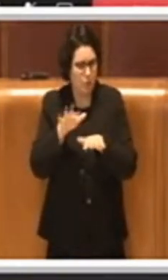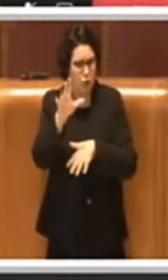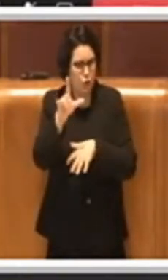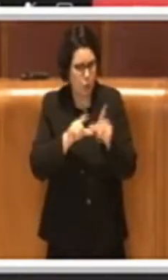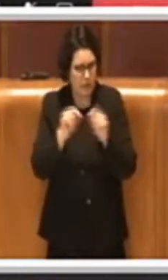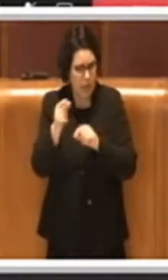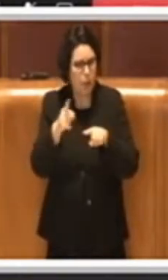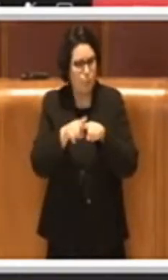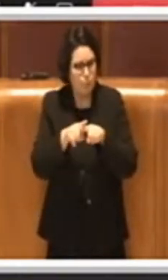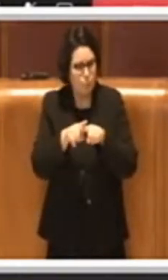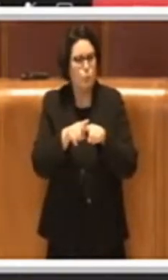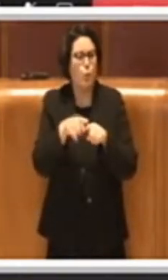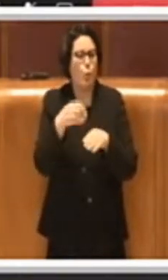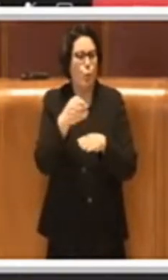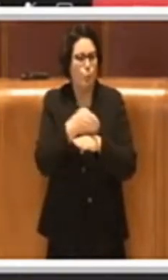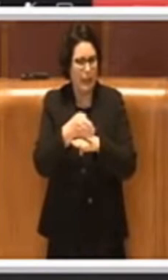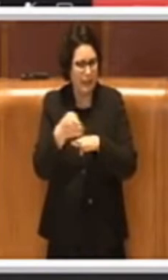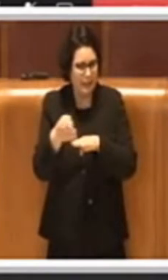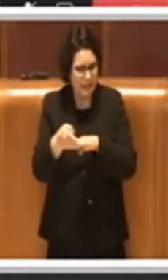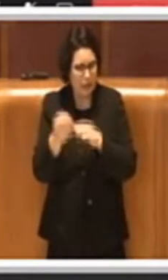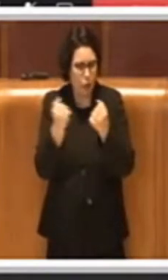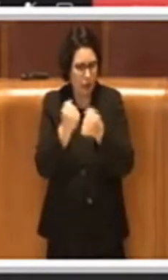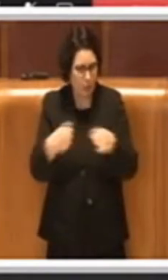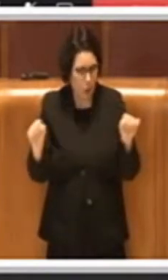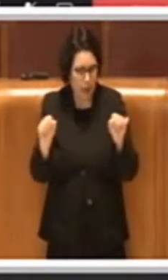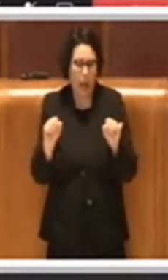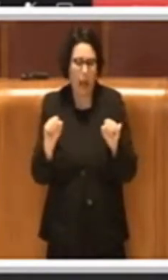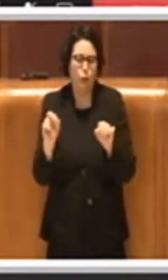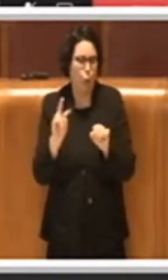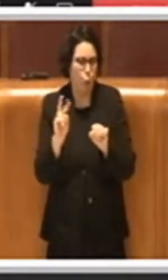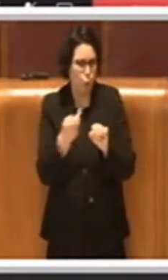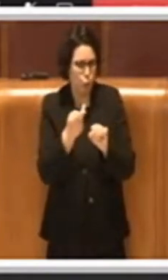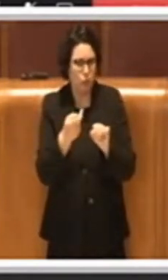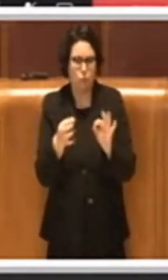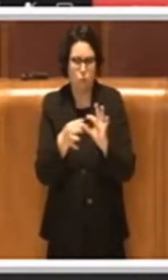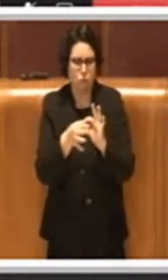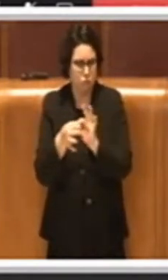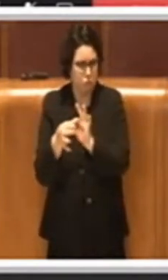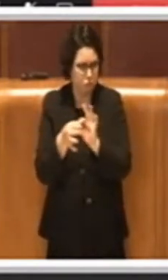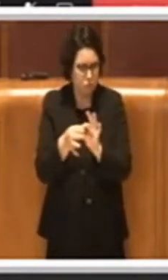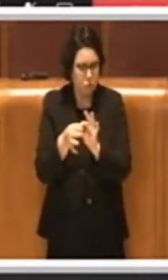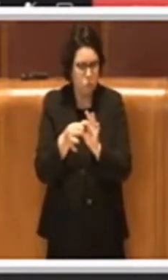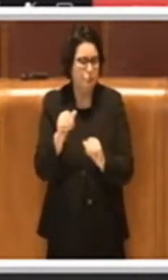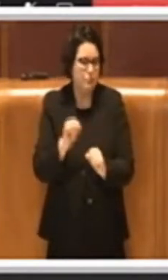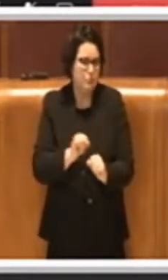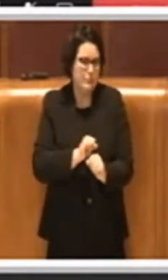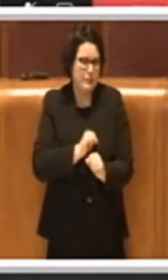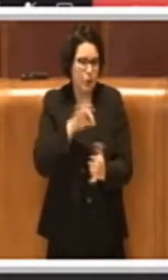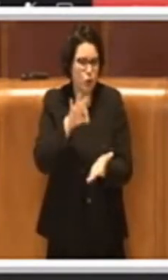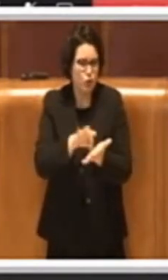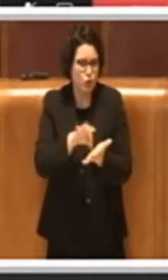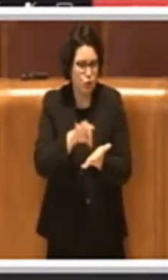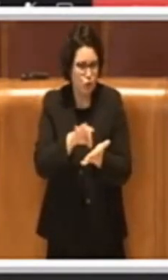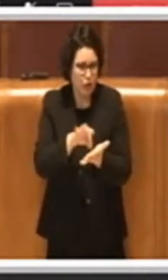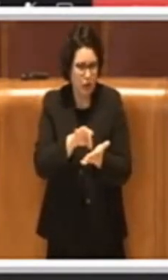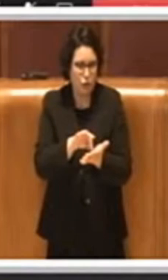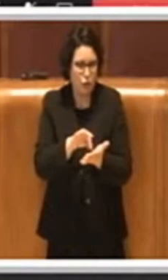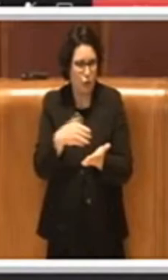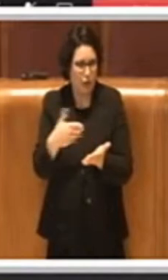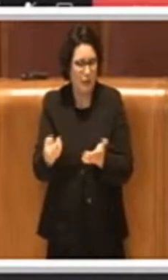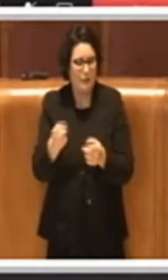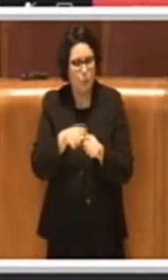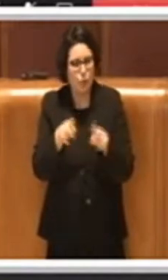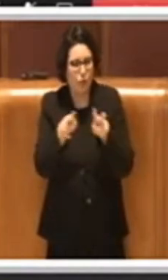Democratico, perciò su questo c'è un lavoro congiunto e mi dispiace che il centrodestra Fratelli d'Italia, che